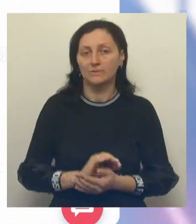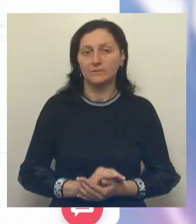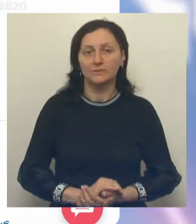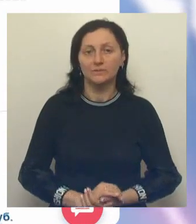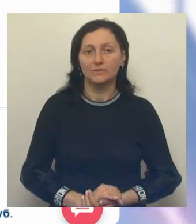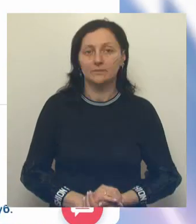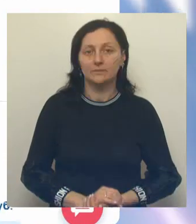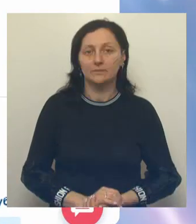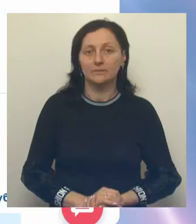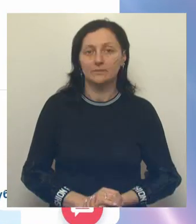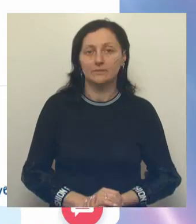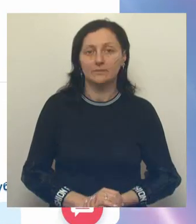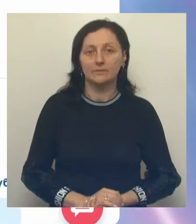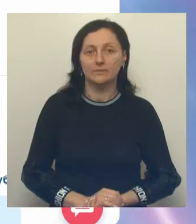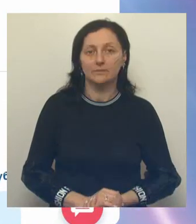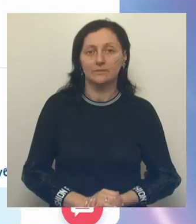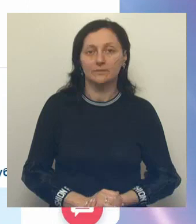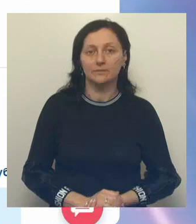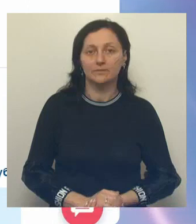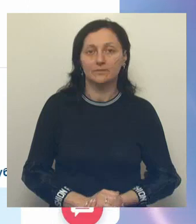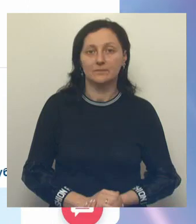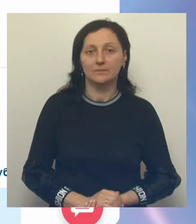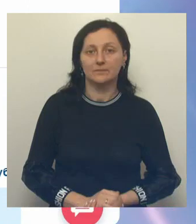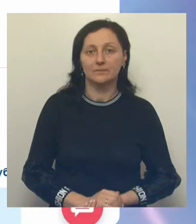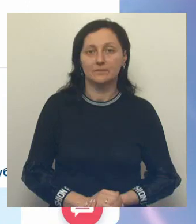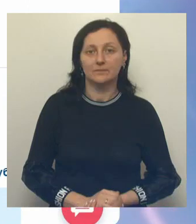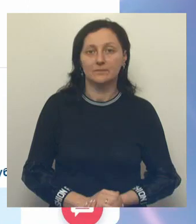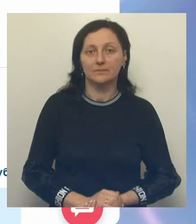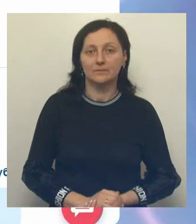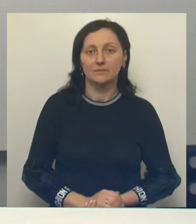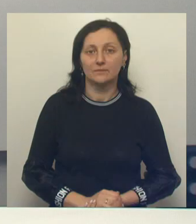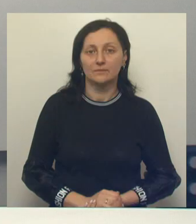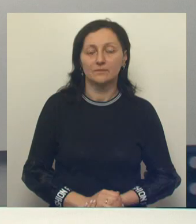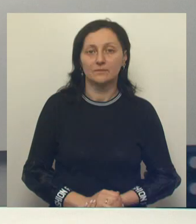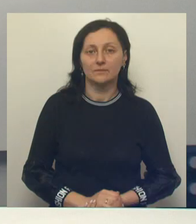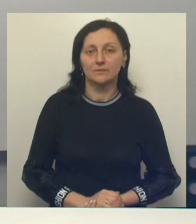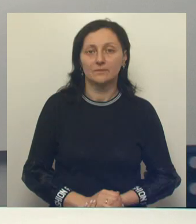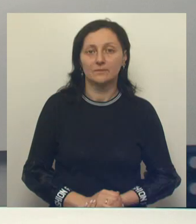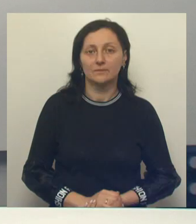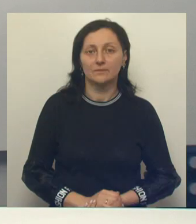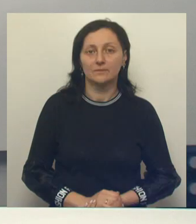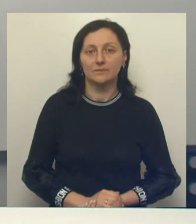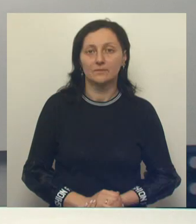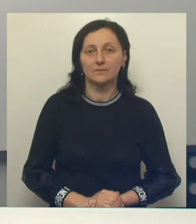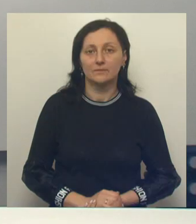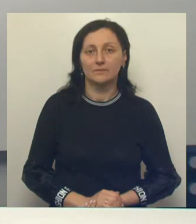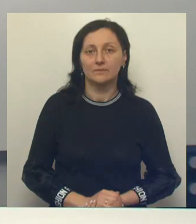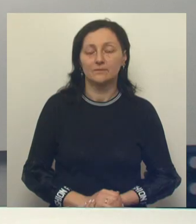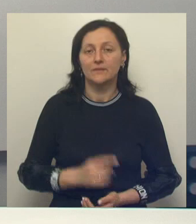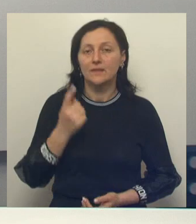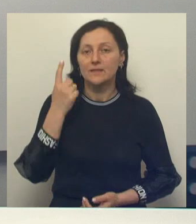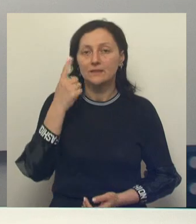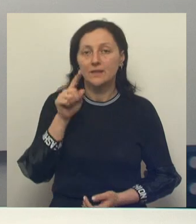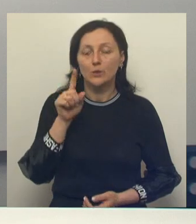Черкашин, Александр Сысоев и Валерий Ларьков. Программа «Такой день» на «Мире Белогория». Двигаемся дальше. Создать